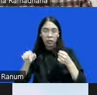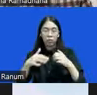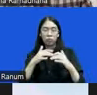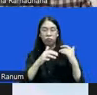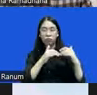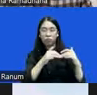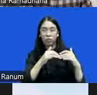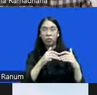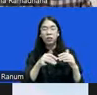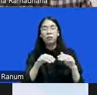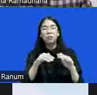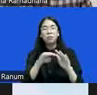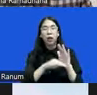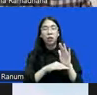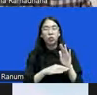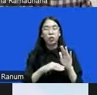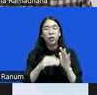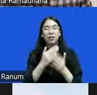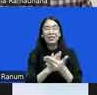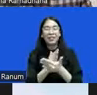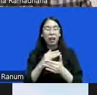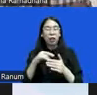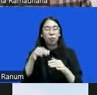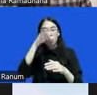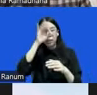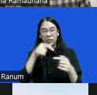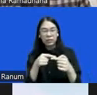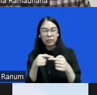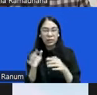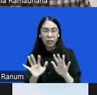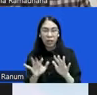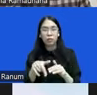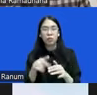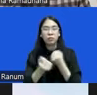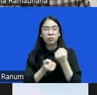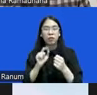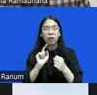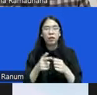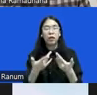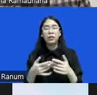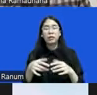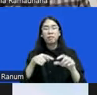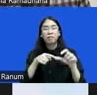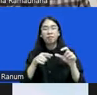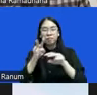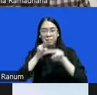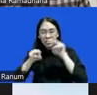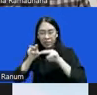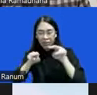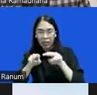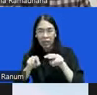dengan peraturan internal kepolisian, di mana bisa dilakukan pada tingkat penyelidikan, belum